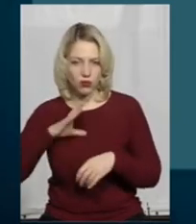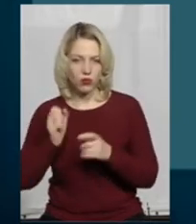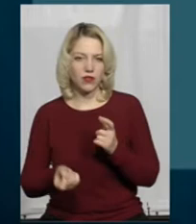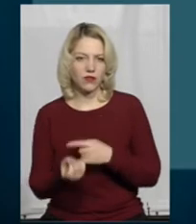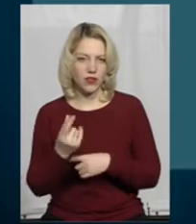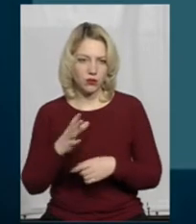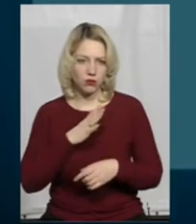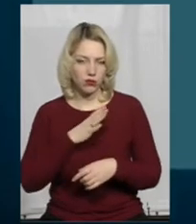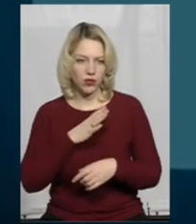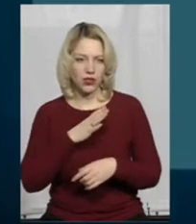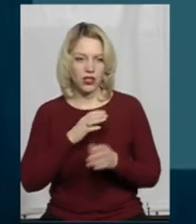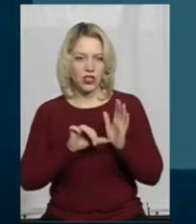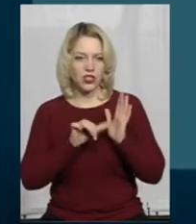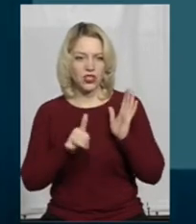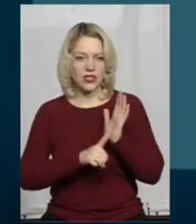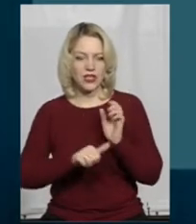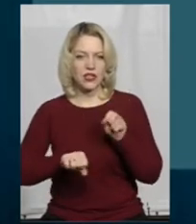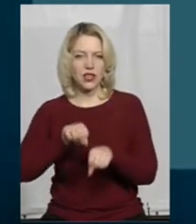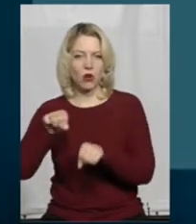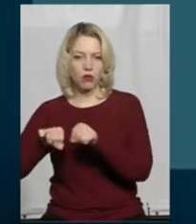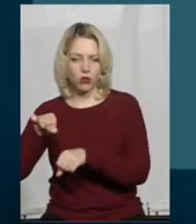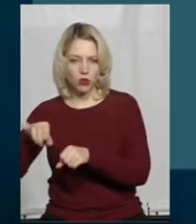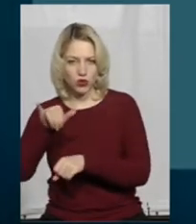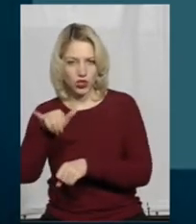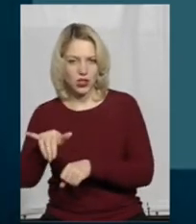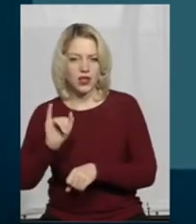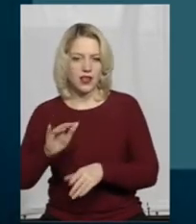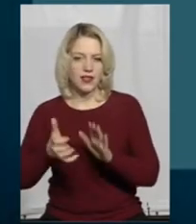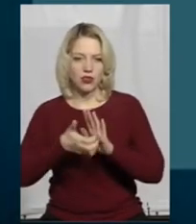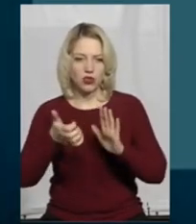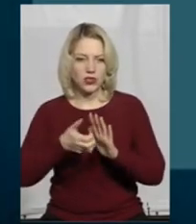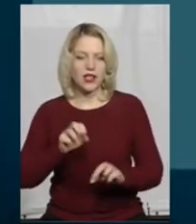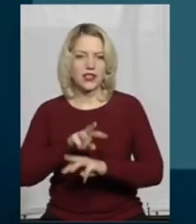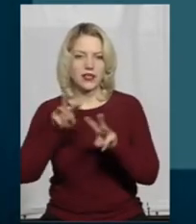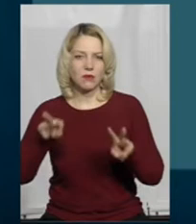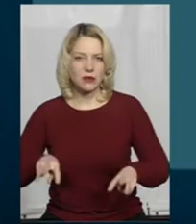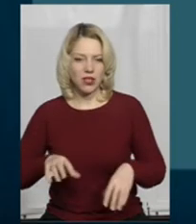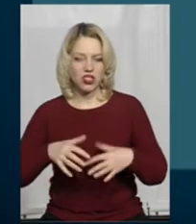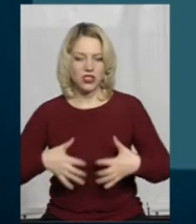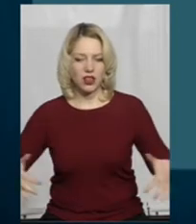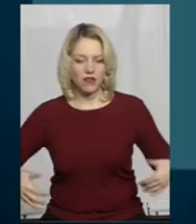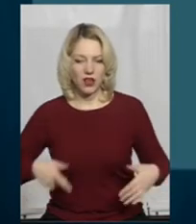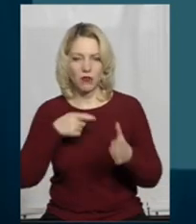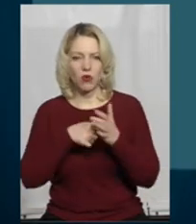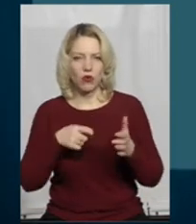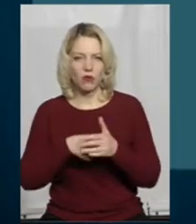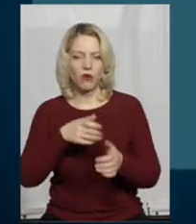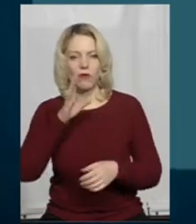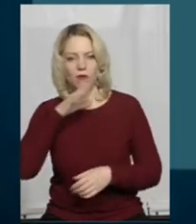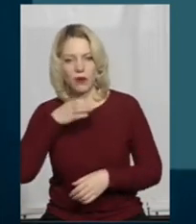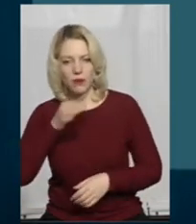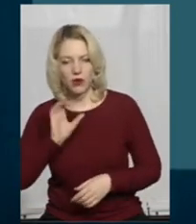близько 16 порушень, в тому числі і недостатнє забезпечення тварин формами, допоєм, відсутність